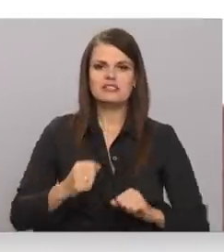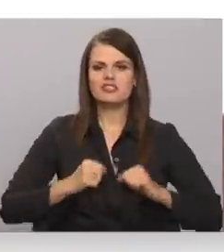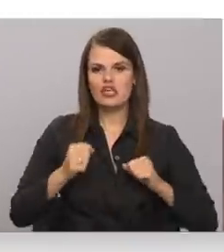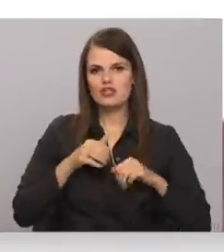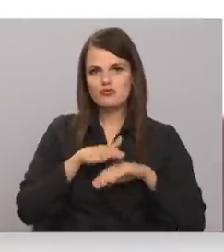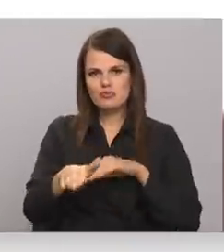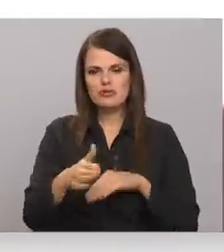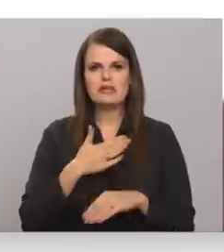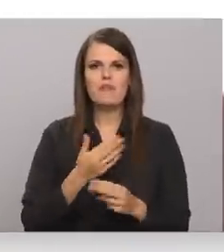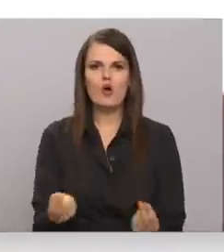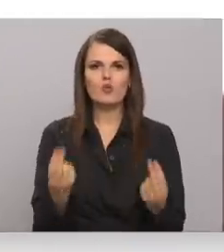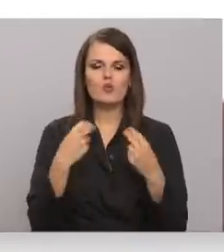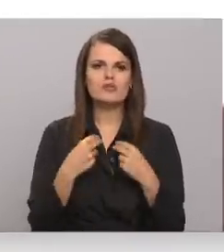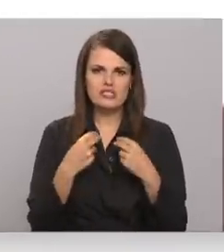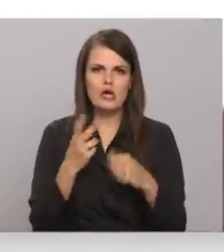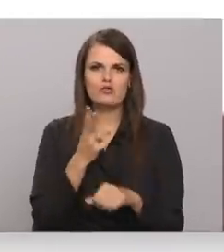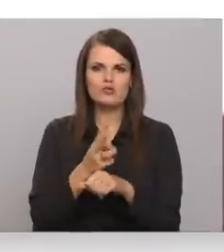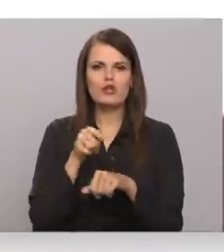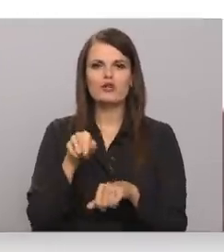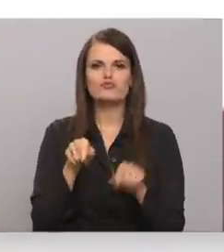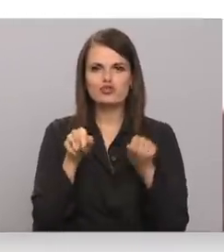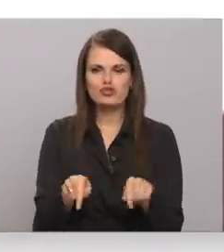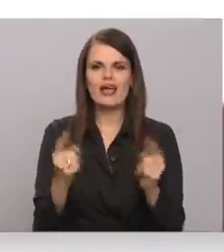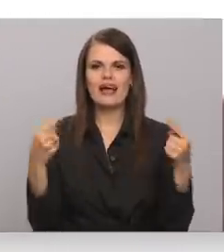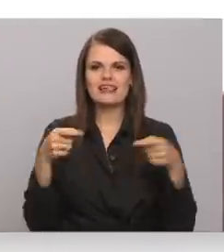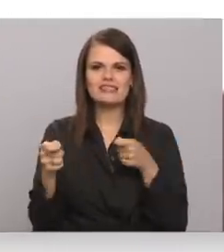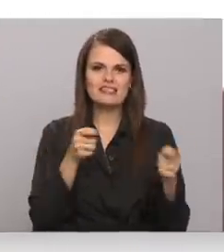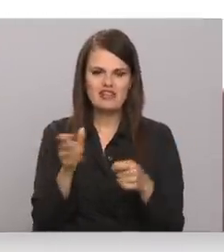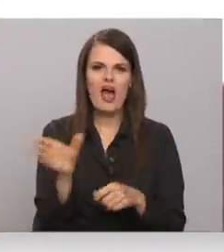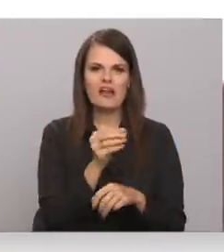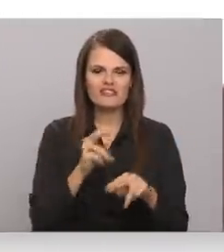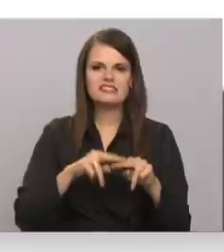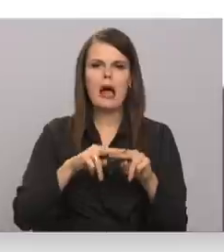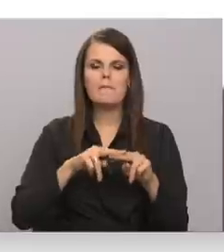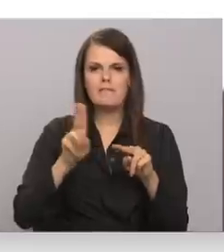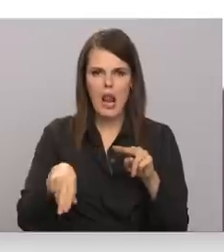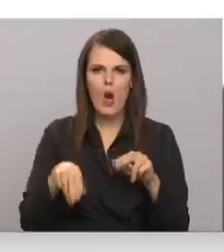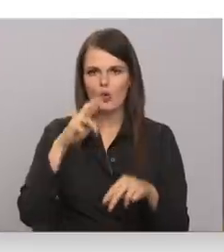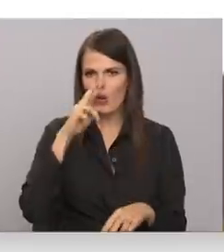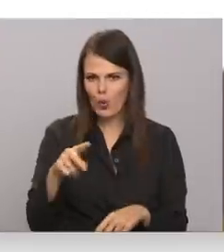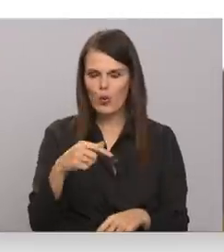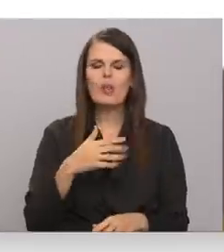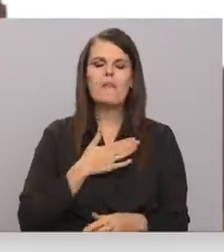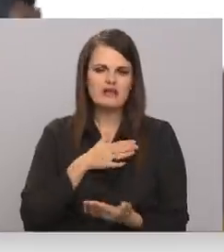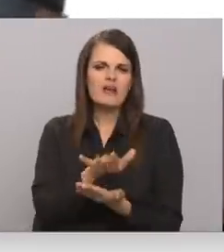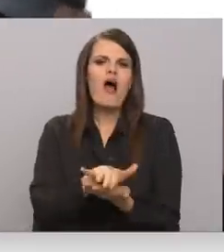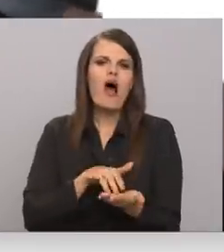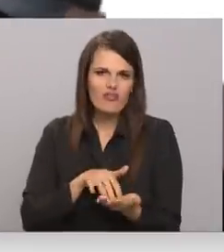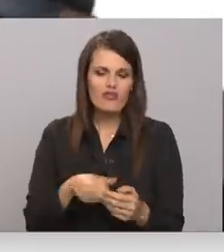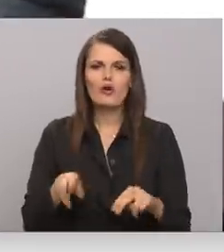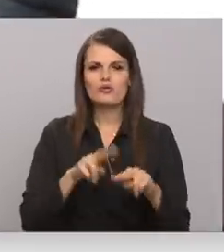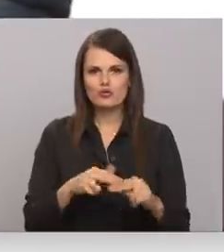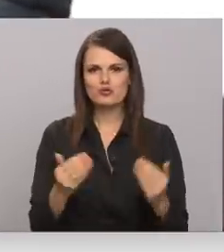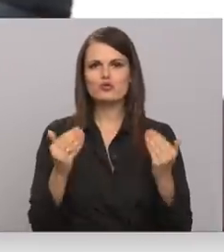pienākumus šīs krīzes vadībā. Par visām pieļautām krūdām es atvainojos. Šobrīd es